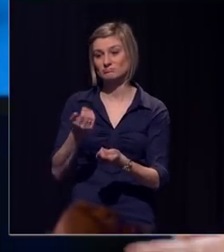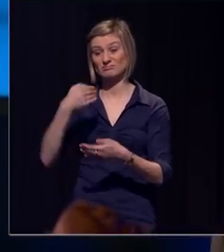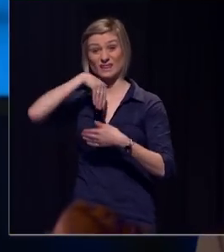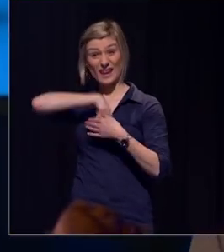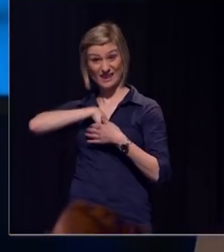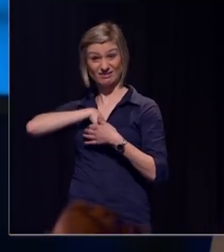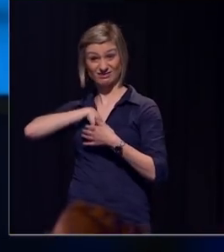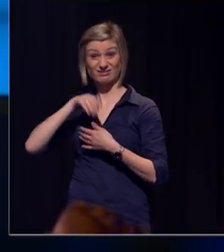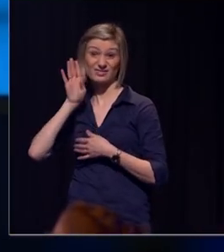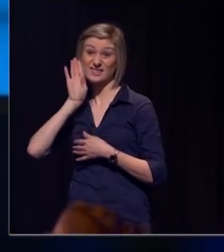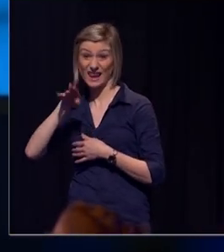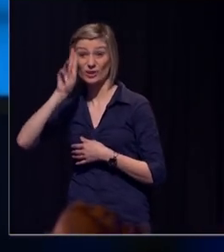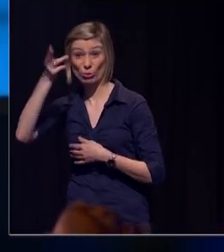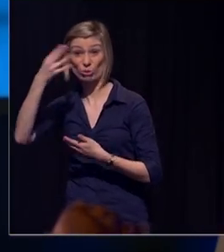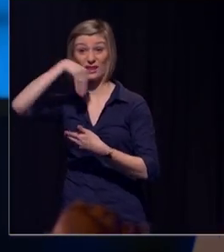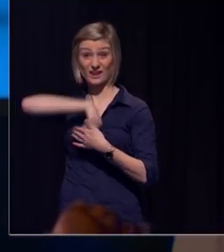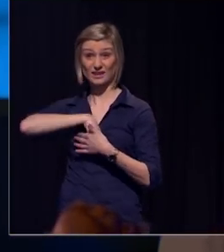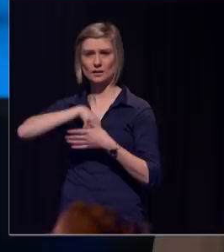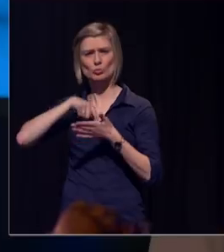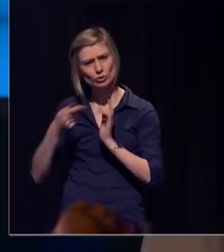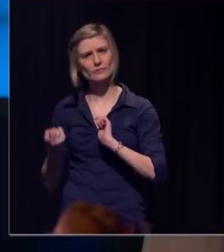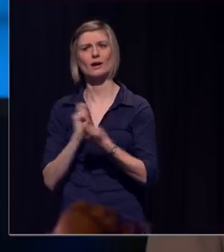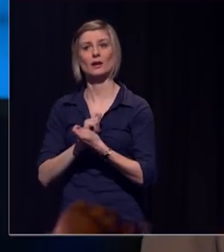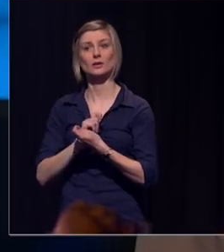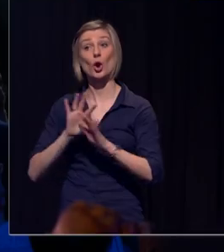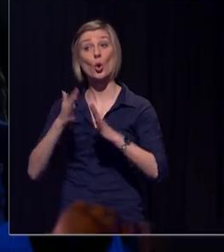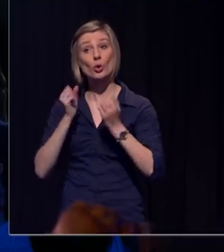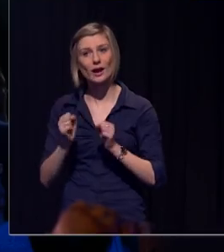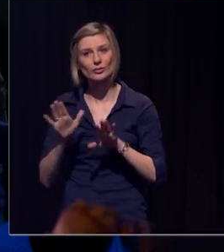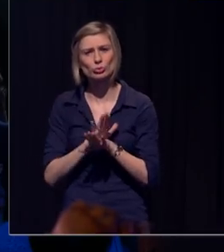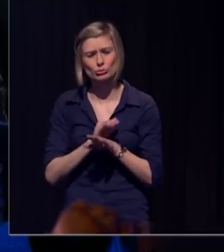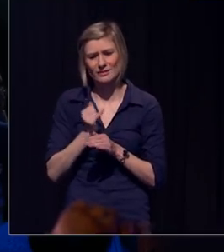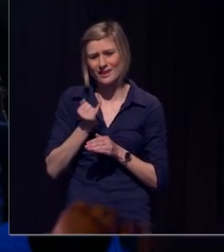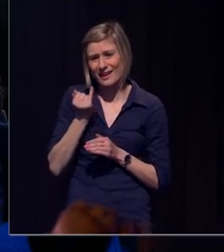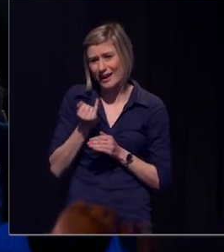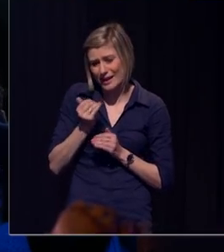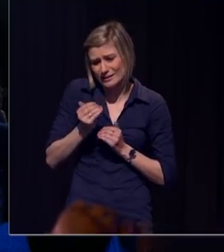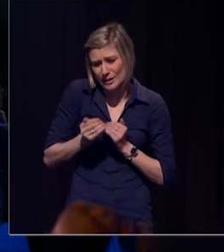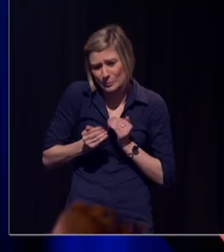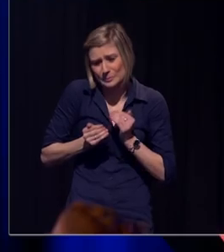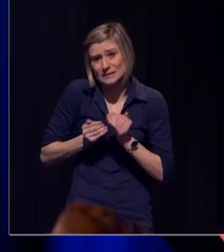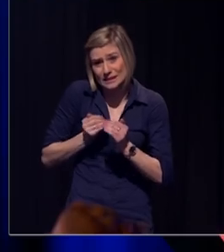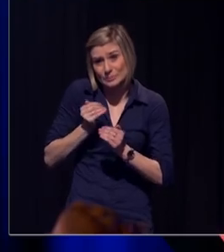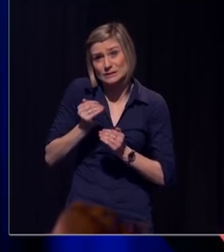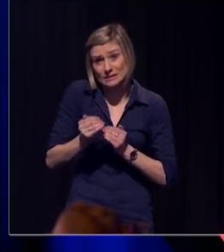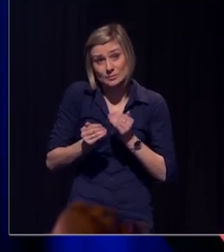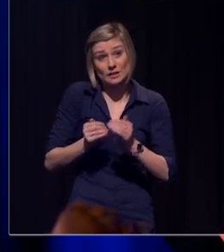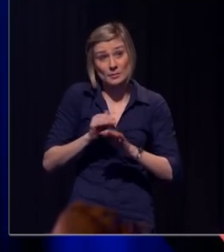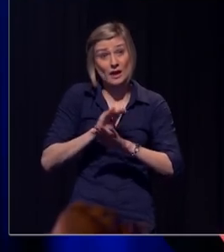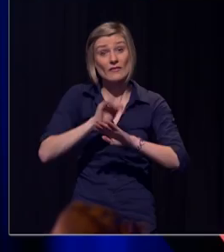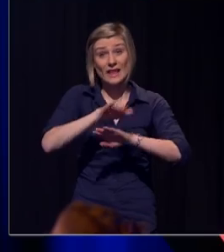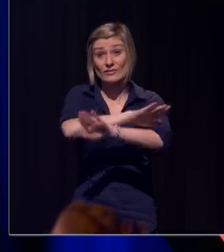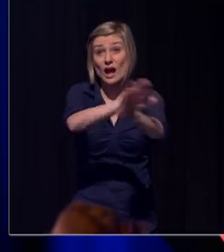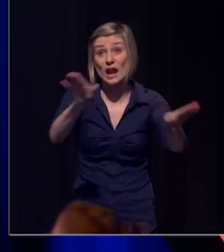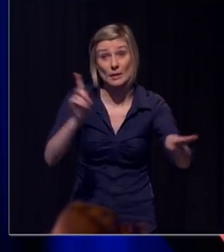en we moeten die doorbreken. En dat doe je best met een kleine, goede stap in de richting. Vanavond gaan we allemaal op tijd naar